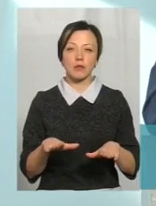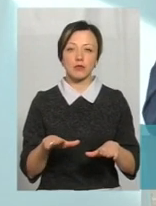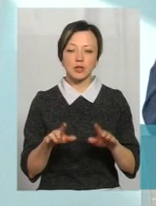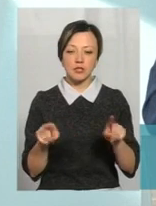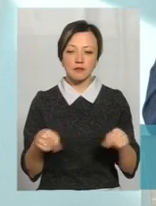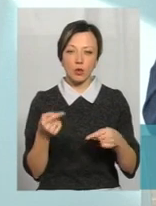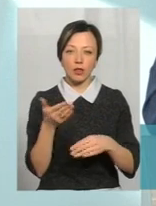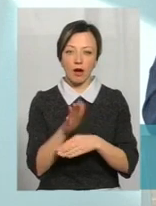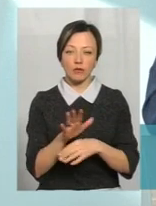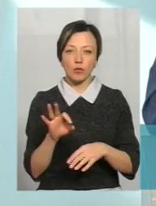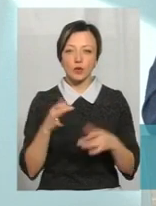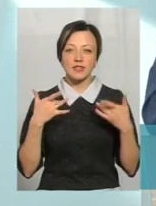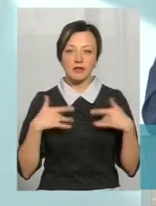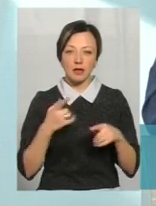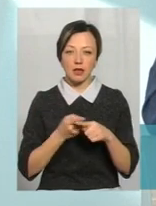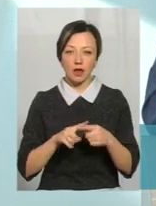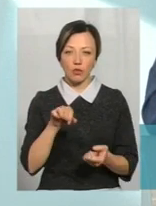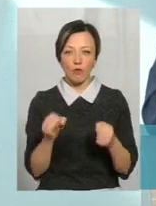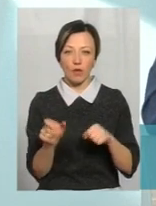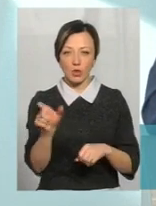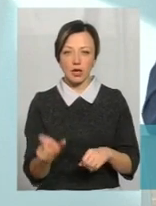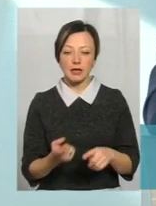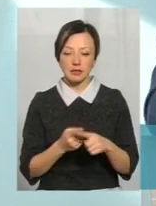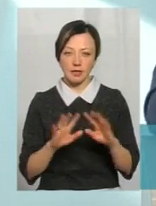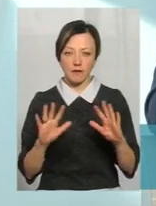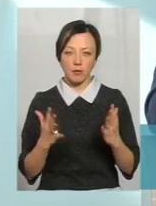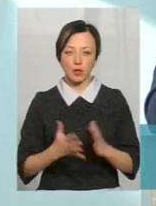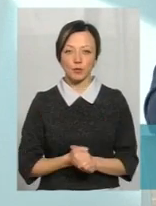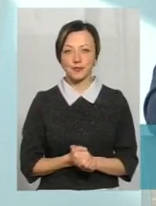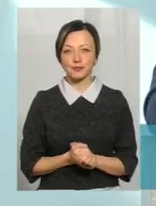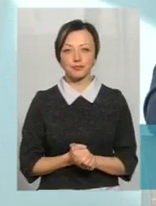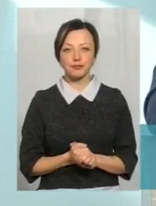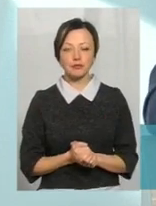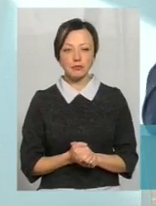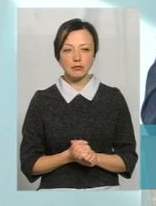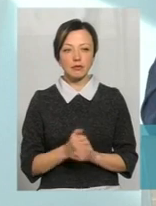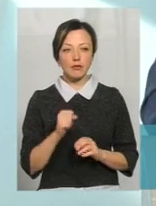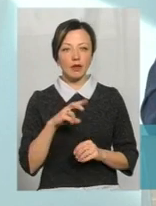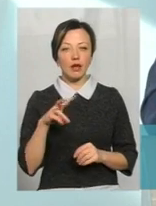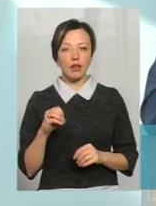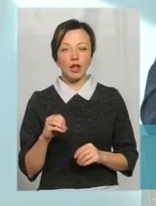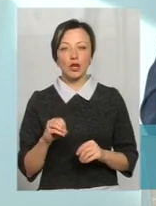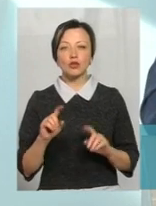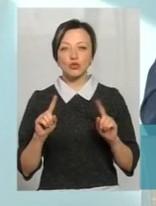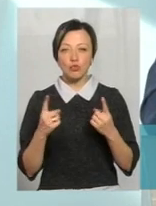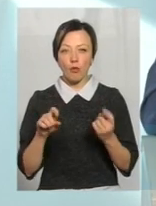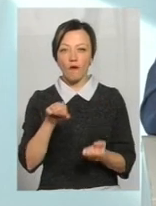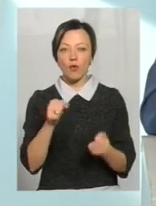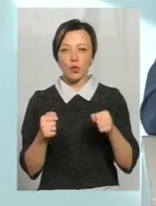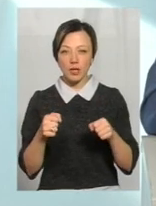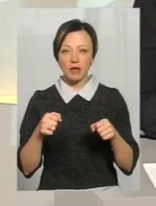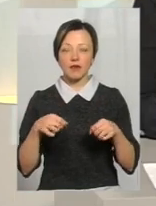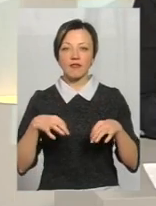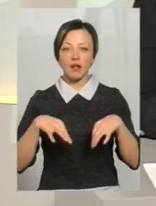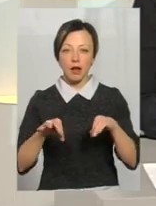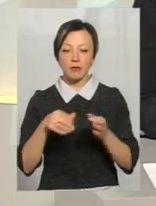створений наказ про звільнення даного водія до даний випадок. Пане Сергій, але чому водії громадського транспорту